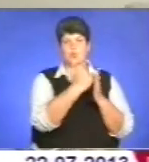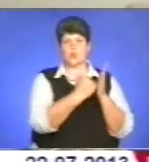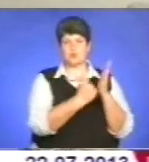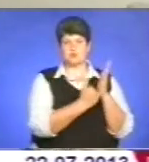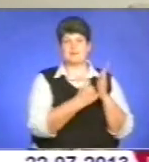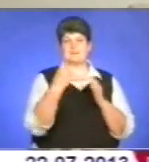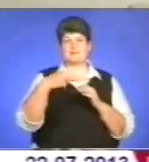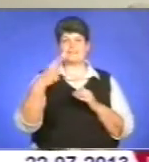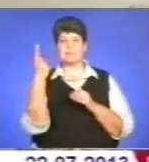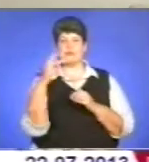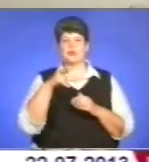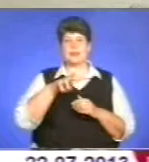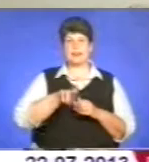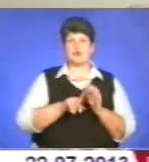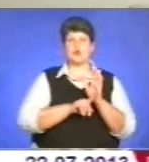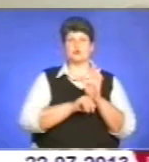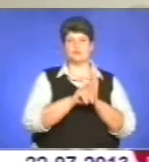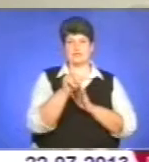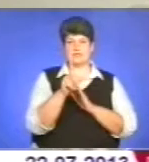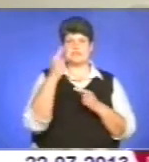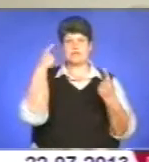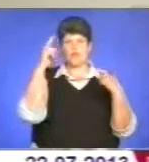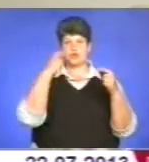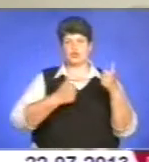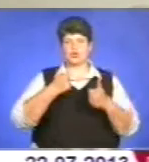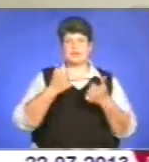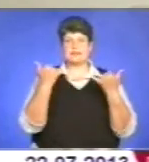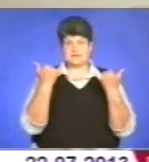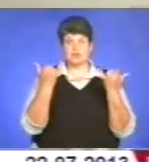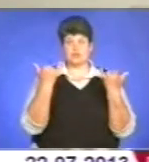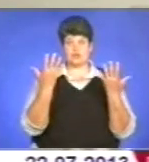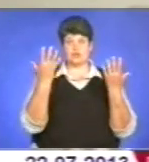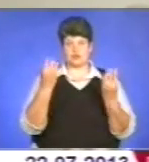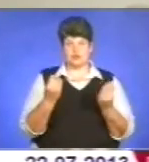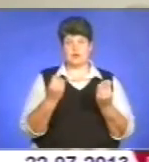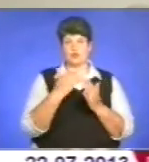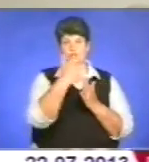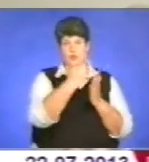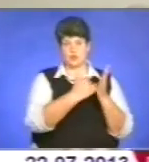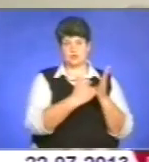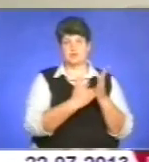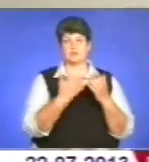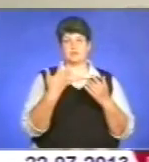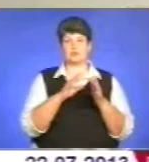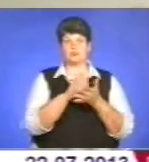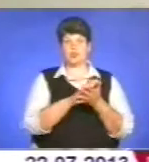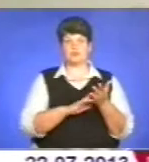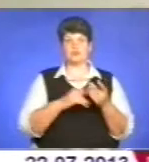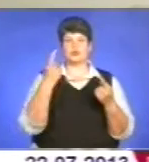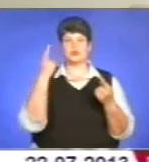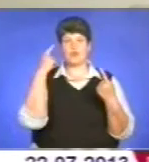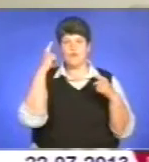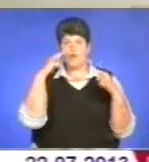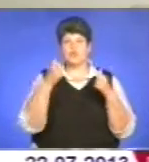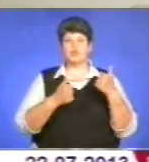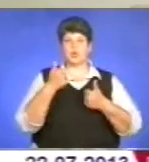21 липня почалися творчі конкурси. Зараз, сьогоднішнього дня, відповідно до розкладів навчальних закладів тривають творчі конкурси.